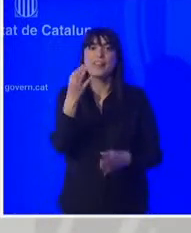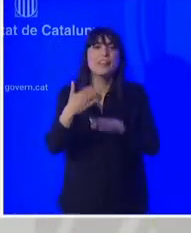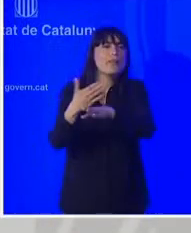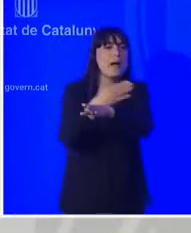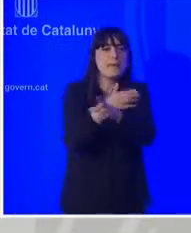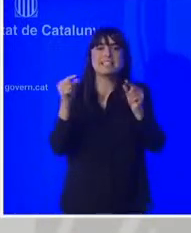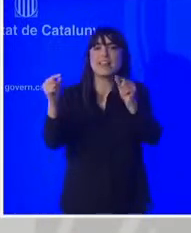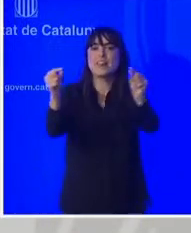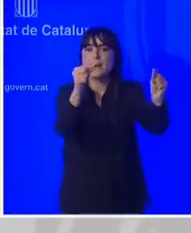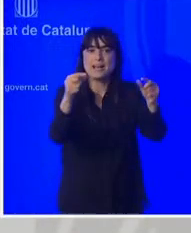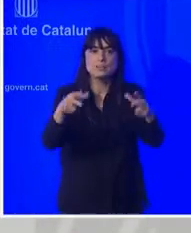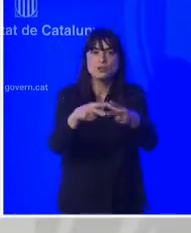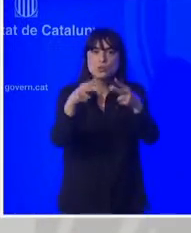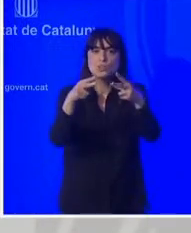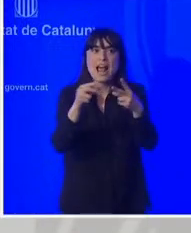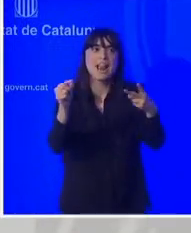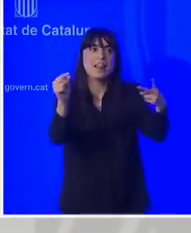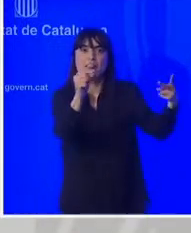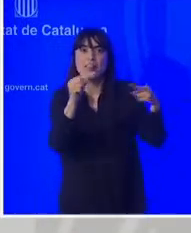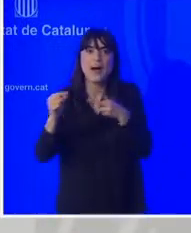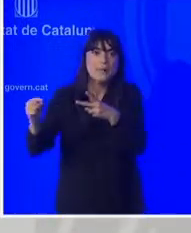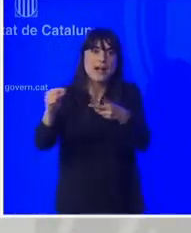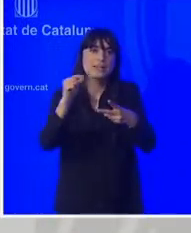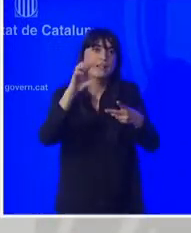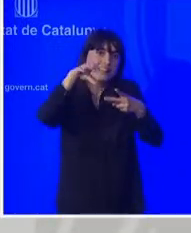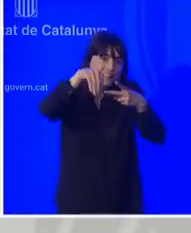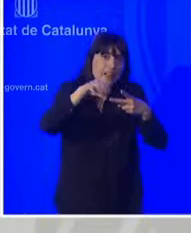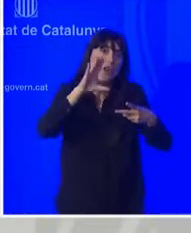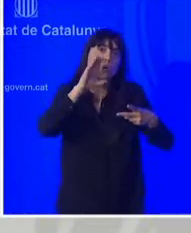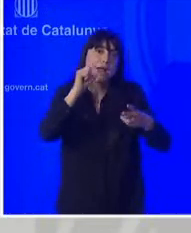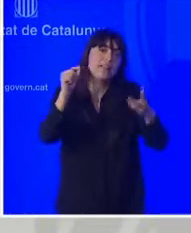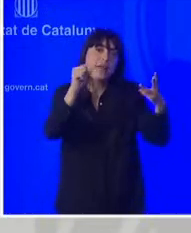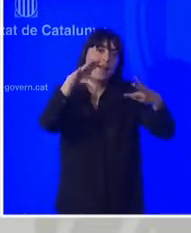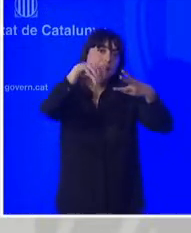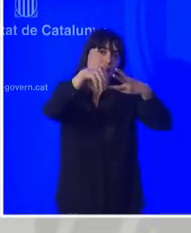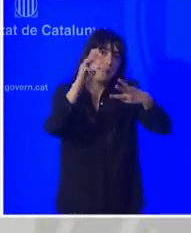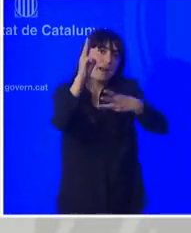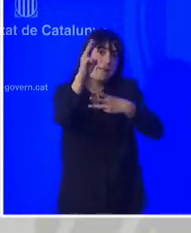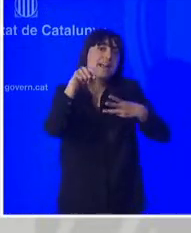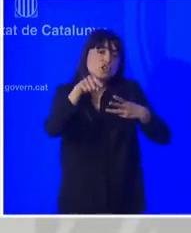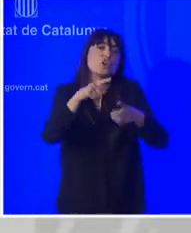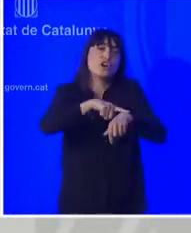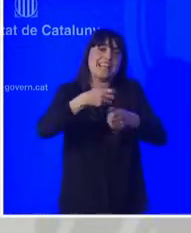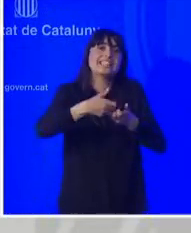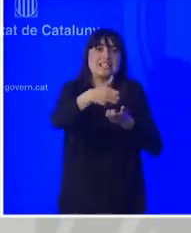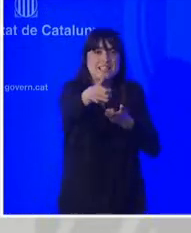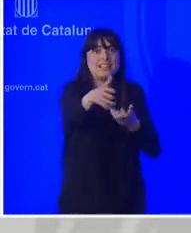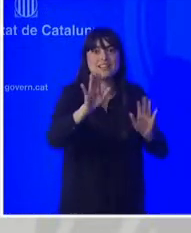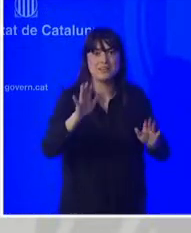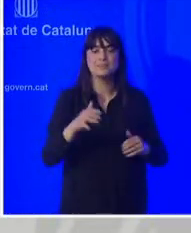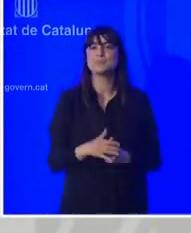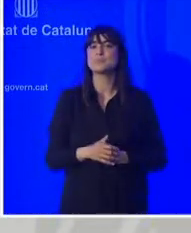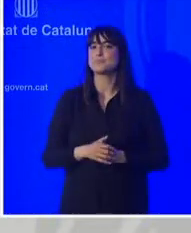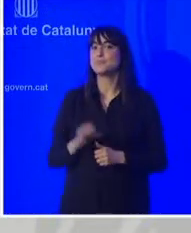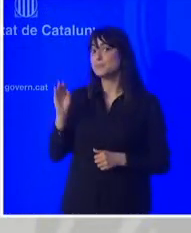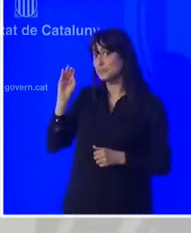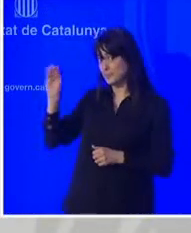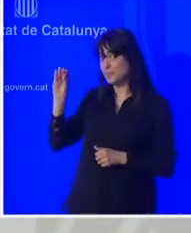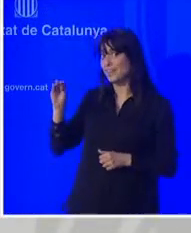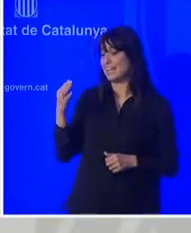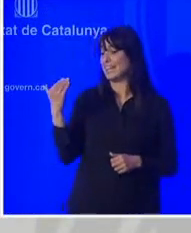tota la realitat del model policial Sí, però consellera aquell dissabte ja no es van utilitzar bales de FUAM no sé si això va